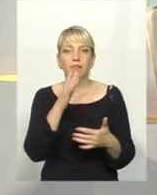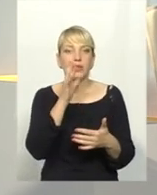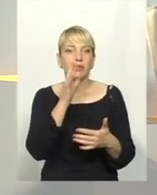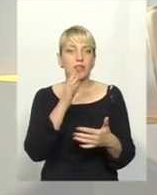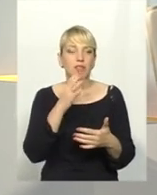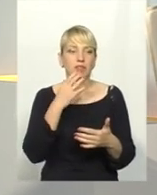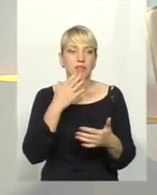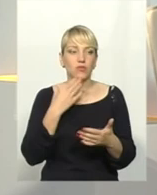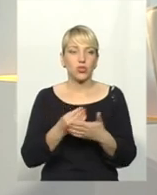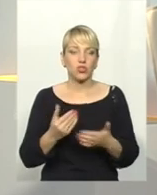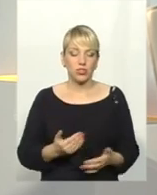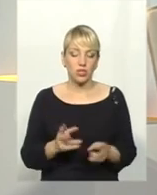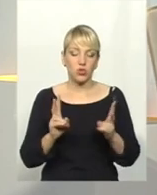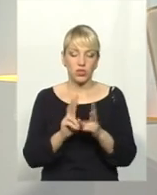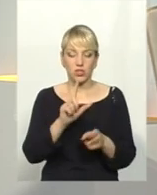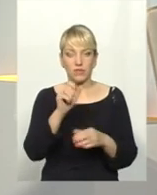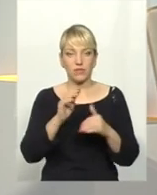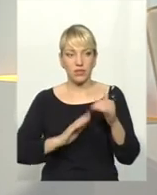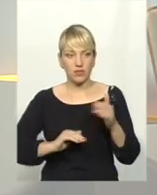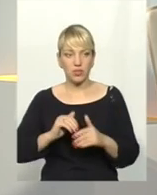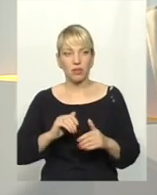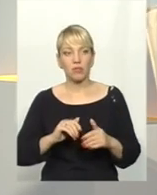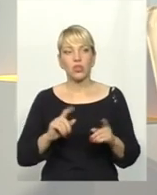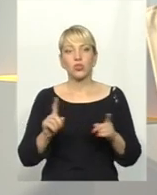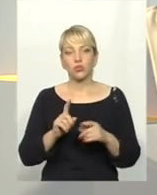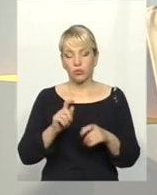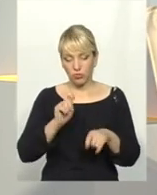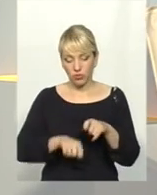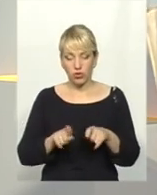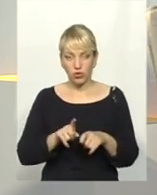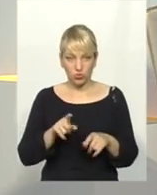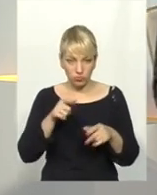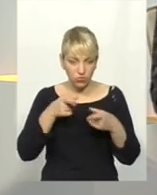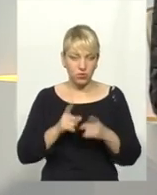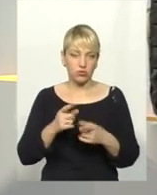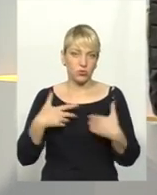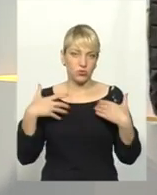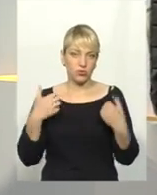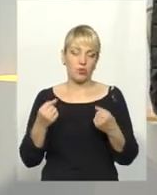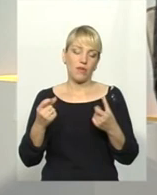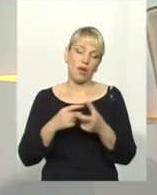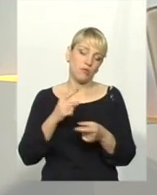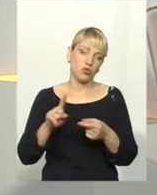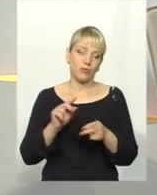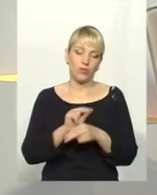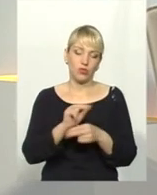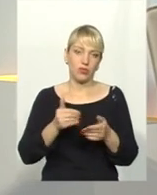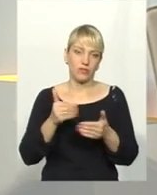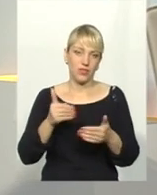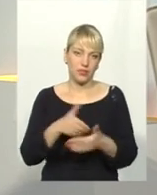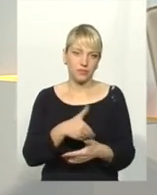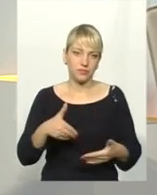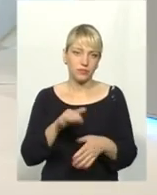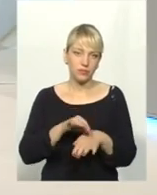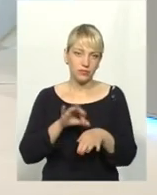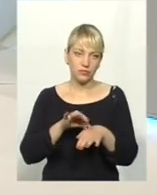зустрічався з фахівцем, або ж для того, щоб пересвідчити, що він здоровий, або ж для того, щоб вилікувати проблему цього спектру.